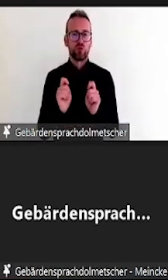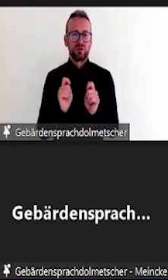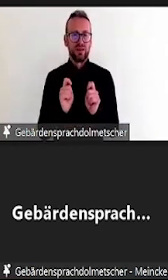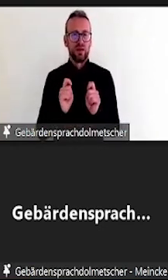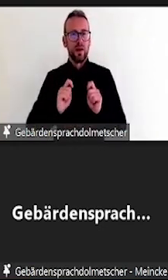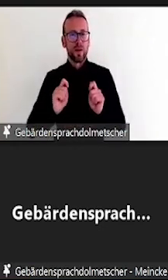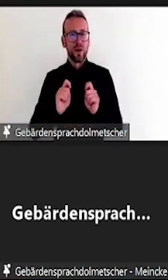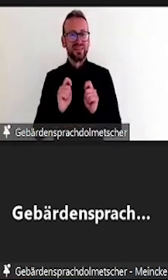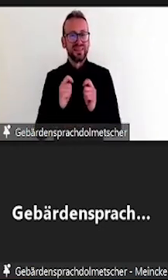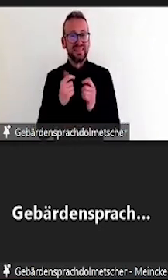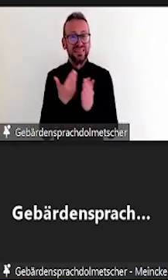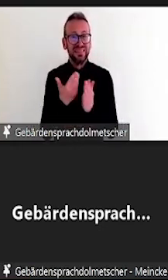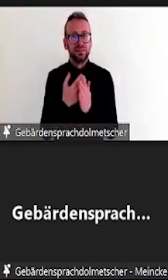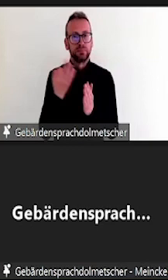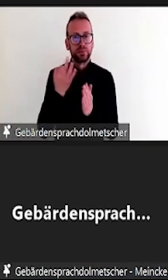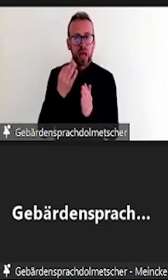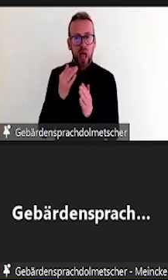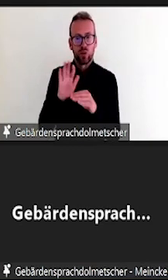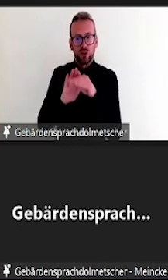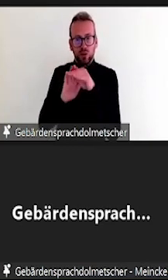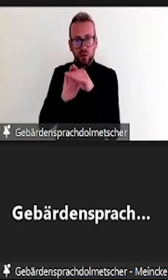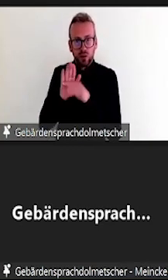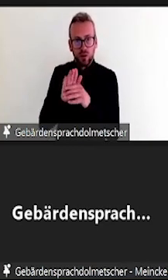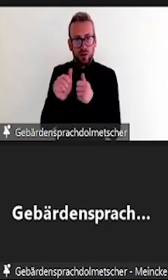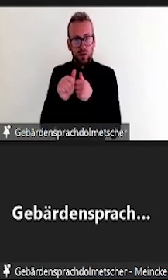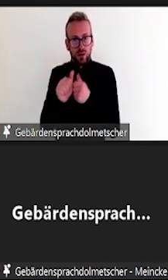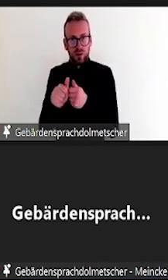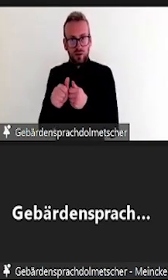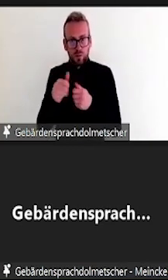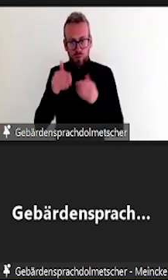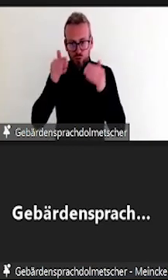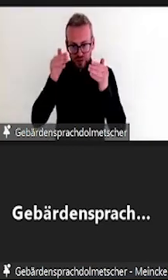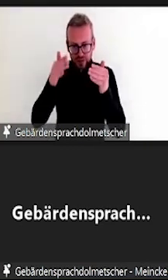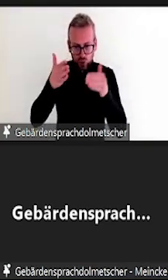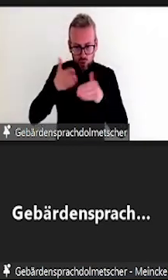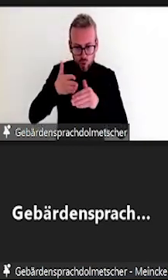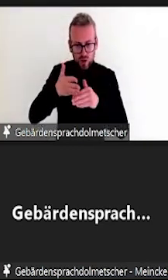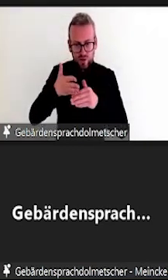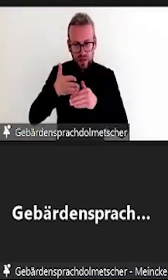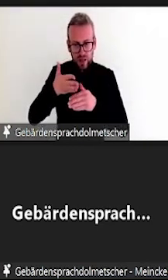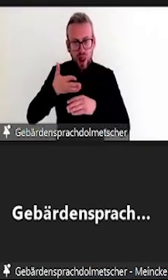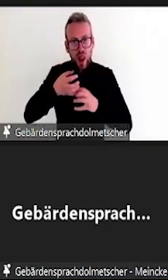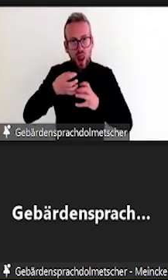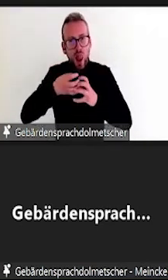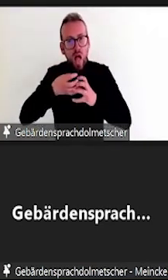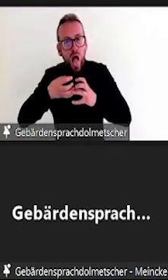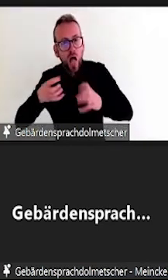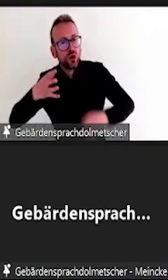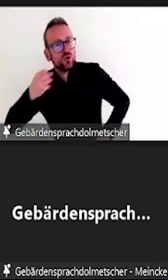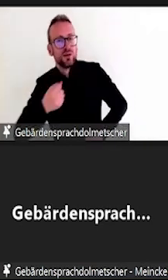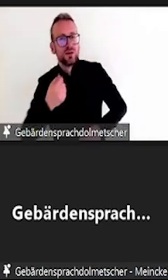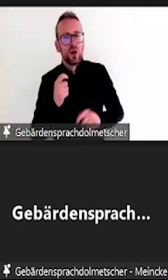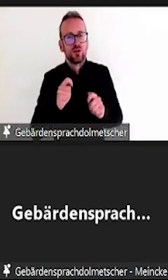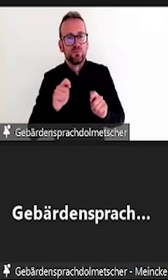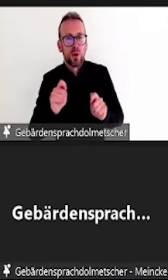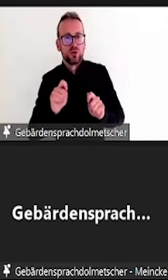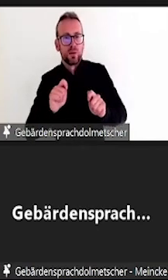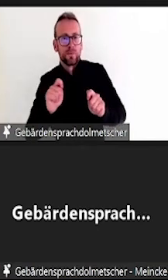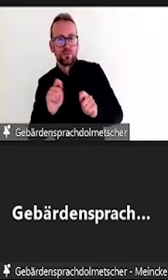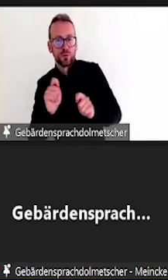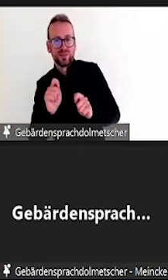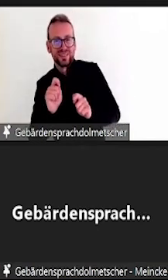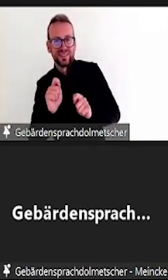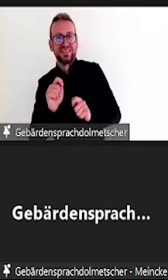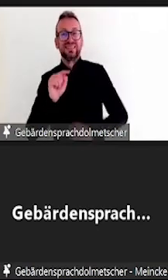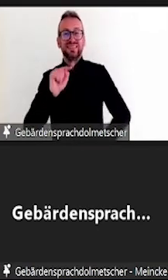erfüllt sind, muss der Prüfungsausschuss Nachteilsausgleich bewilligen. Er kann allerdings